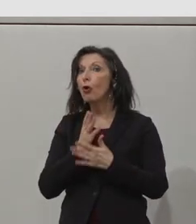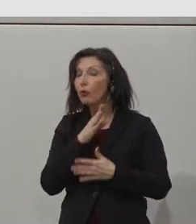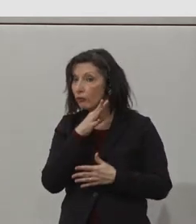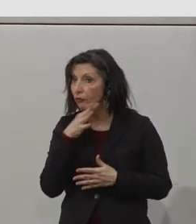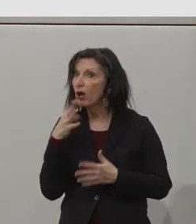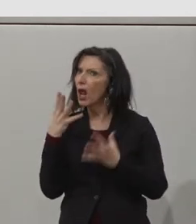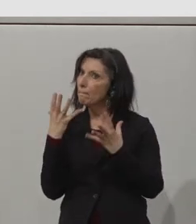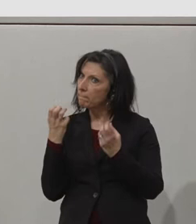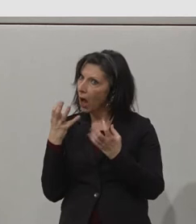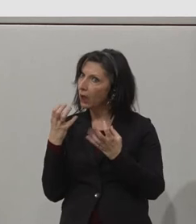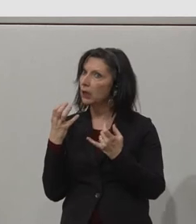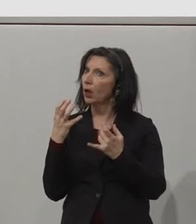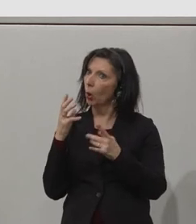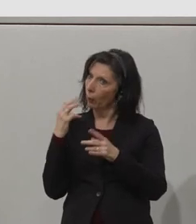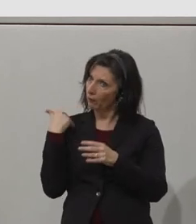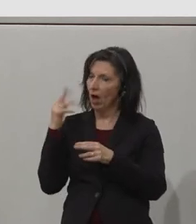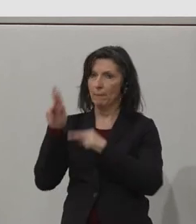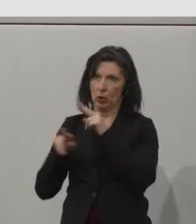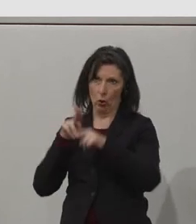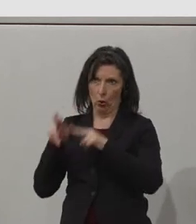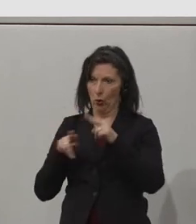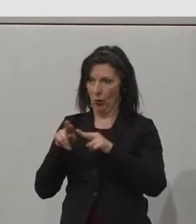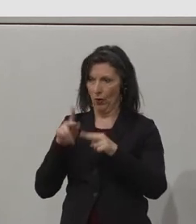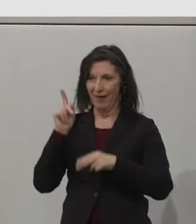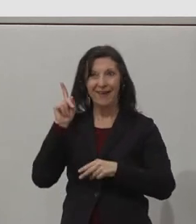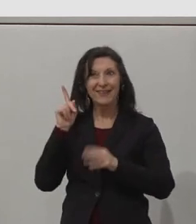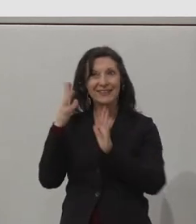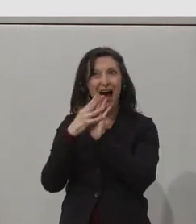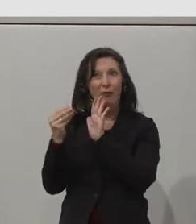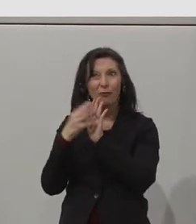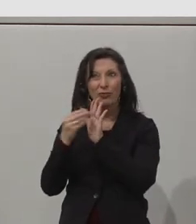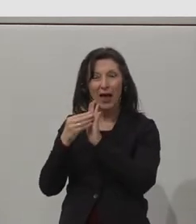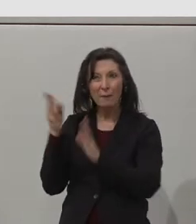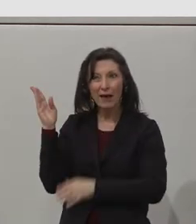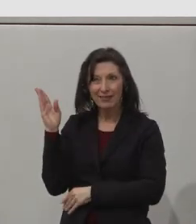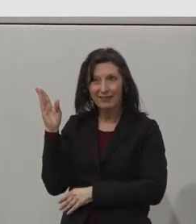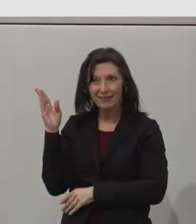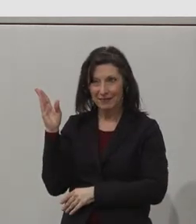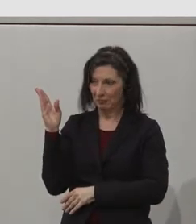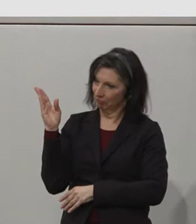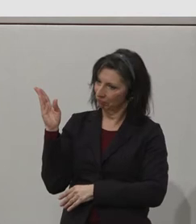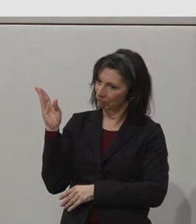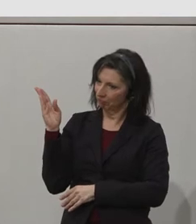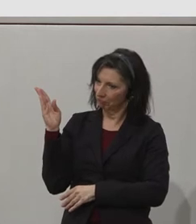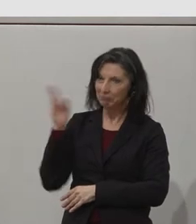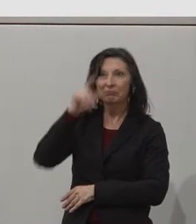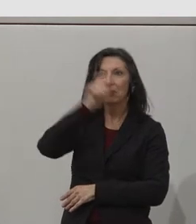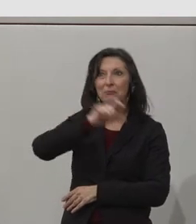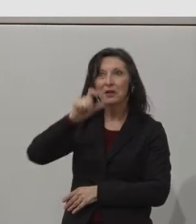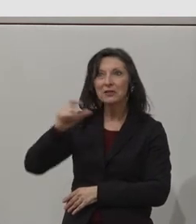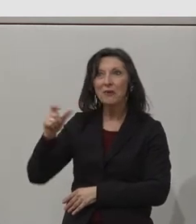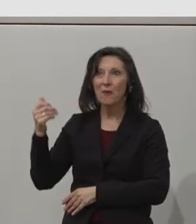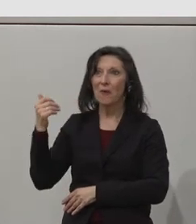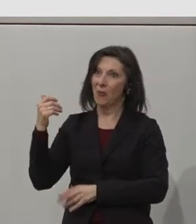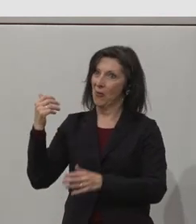support that is provided and you see the graduates there proudly in their place of work. And, you know, what it does